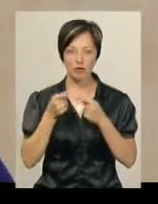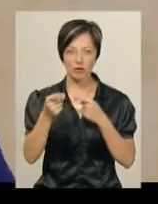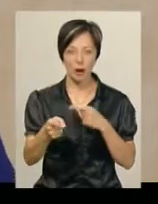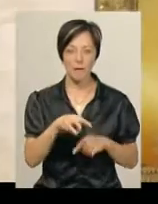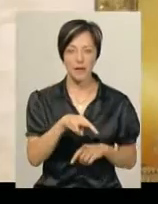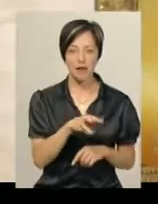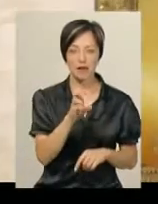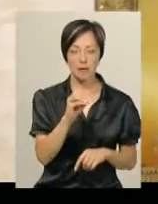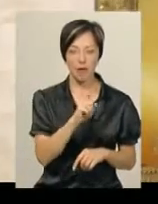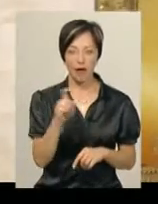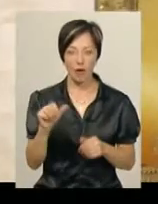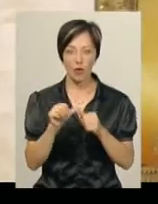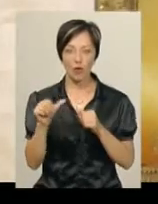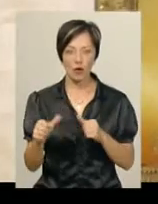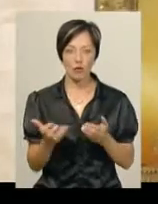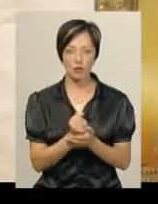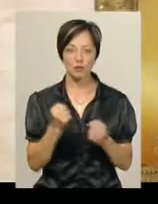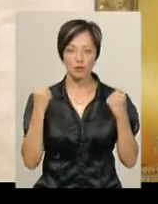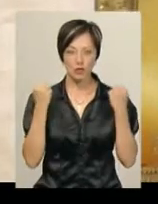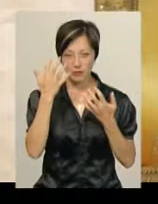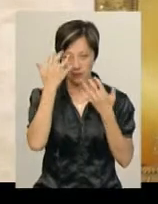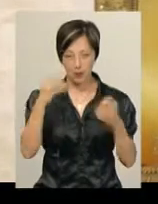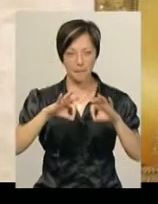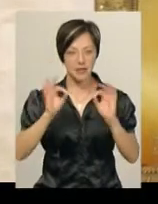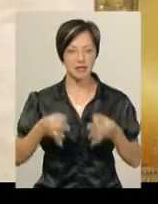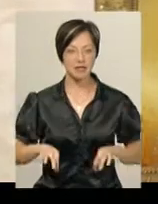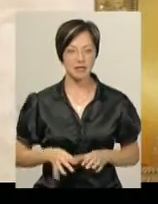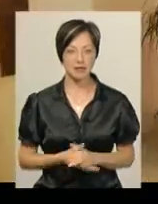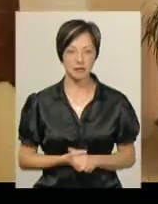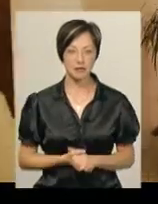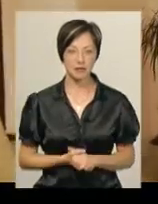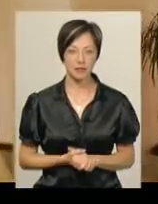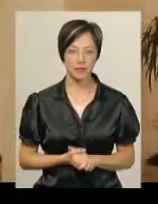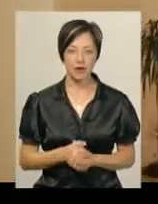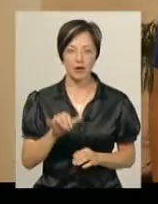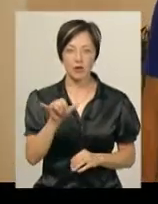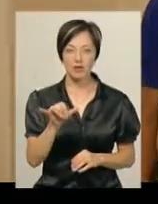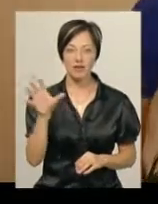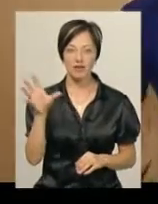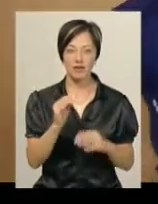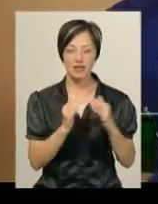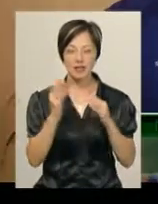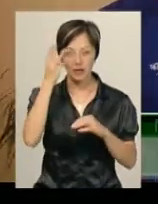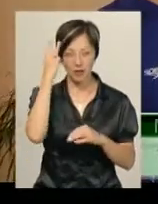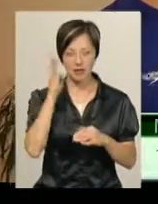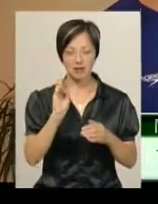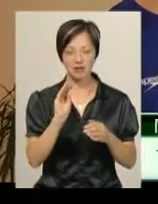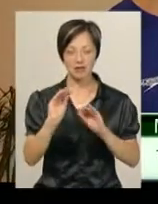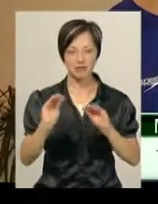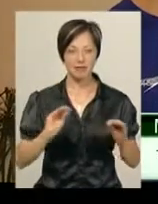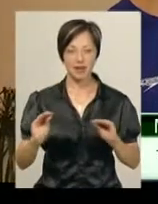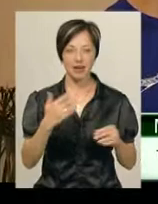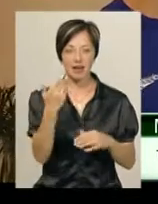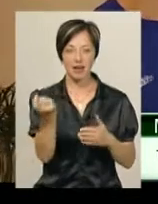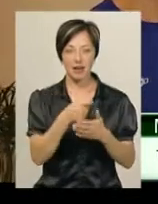Мариною Бех, яка, окрім успіхів у спорті, захоплюється мистецтвом. В неї весь Дім Хмельницькому заставлений повністю її